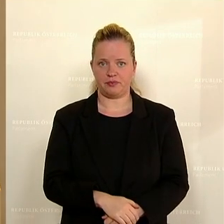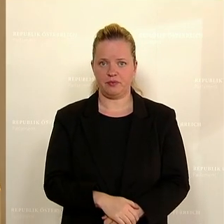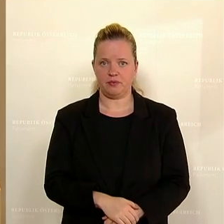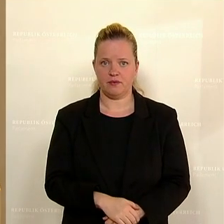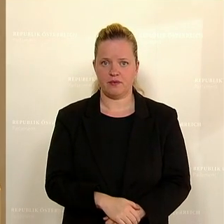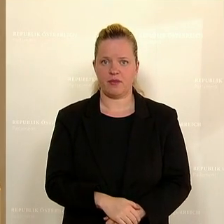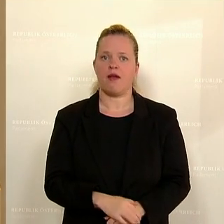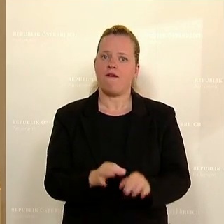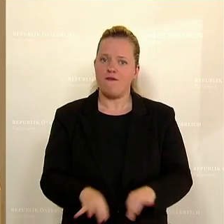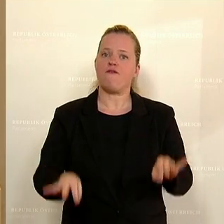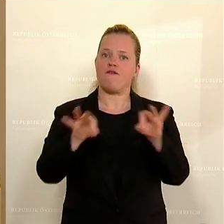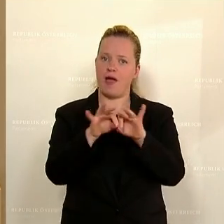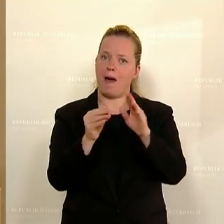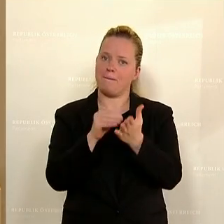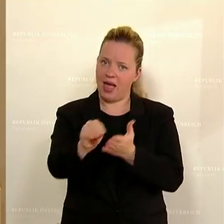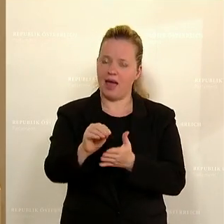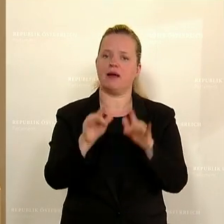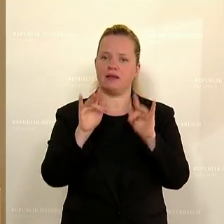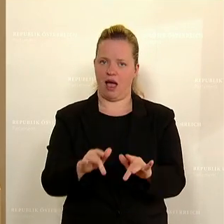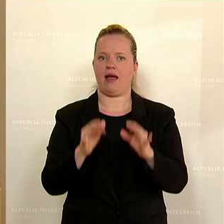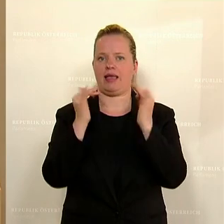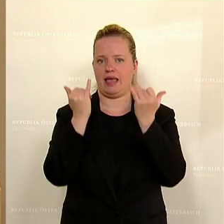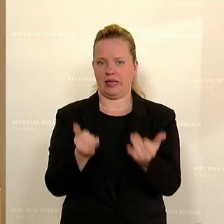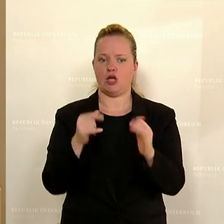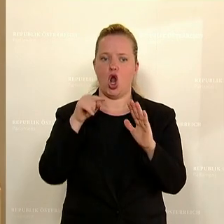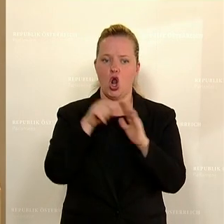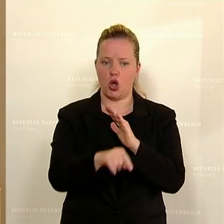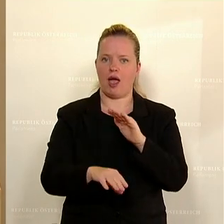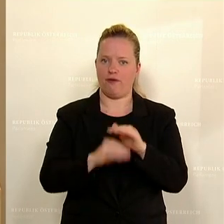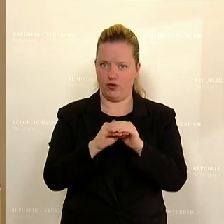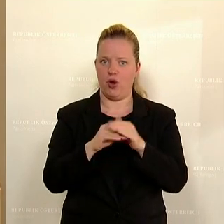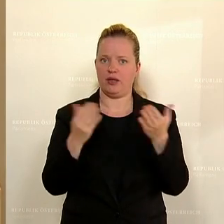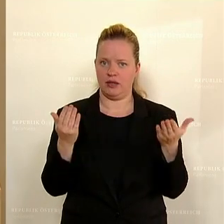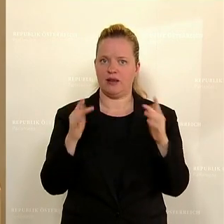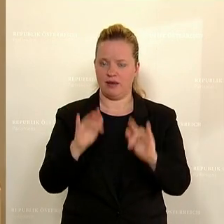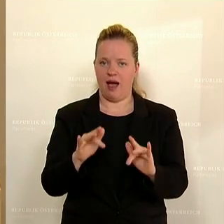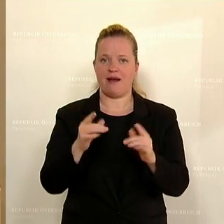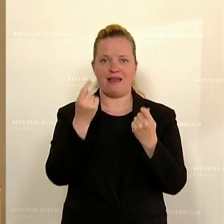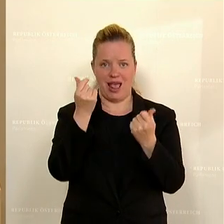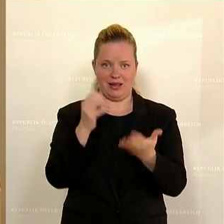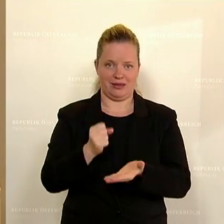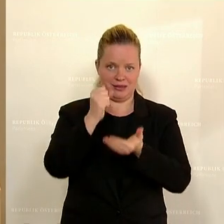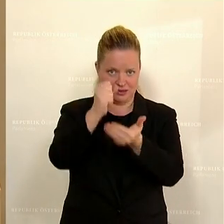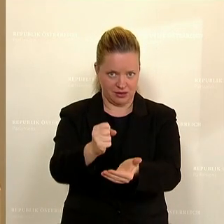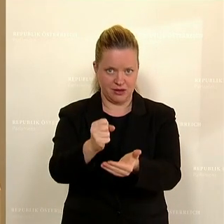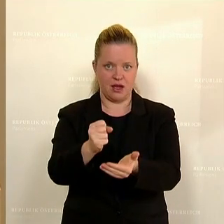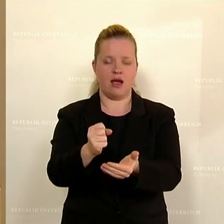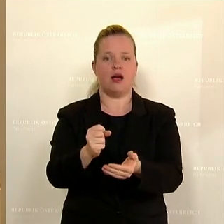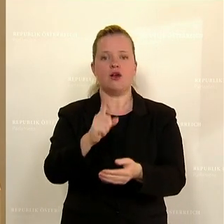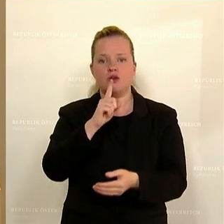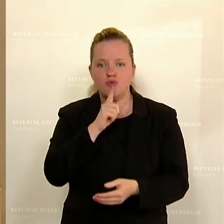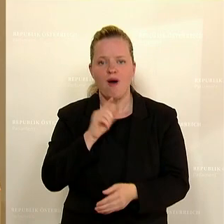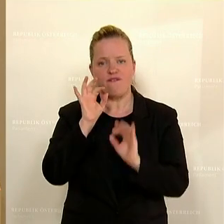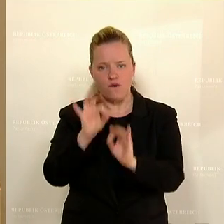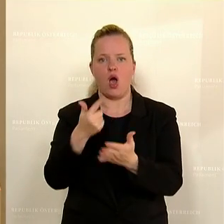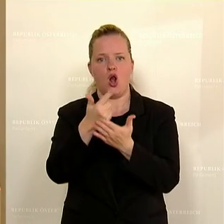Fair Pay geschlossen. Das Geld, das hier zur Verfügung gestellt wird, muss ausschließlich in die Löhne und